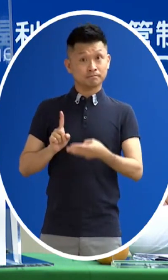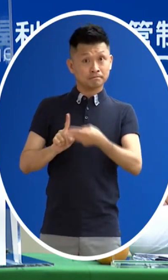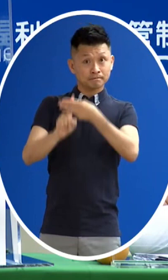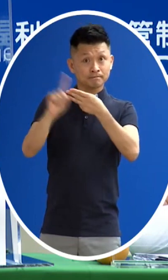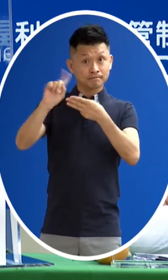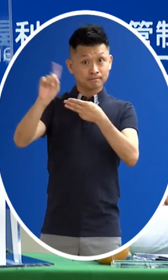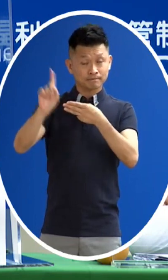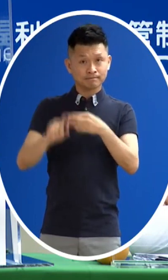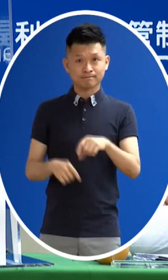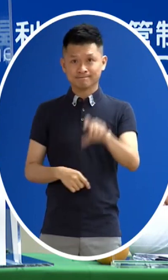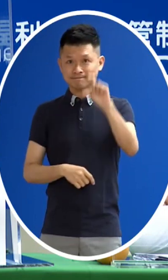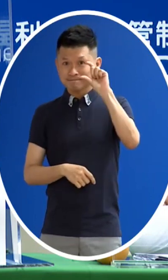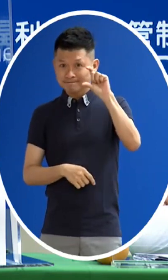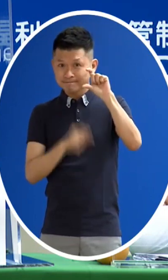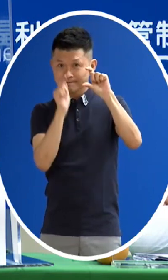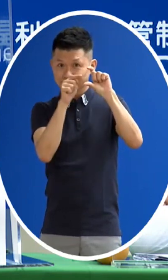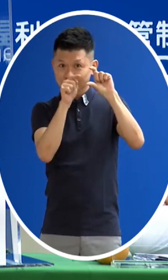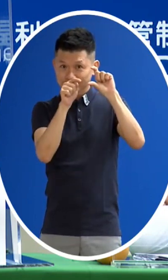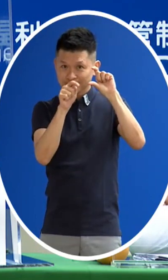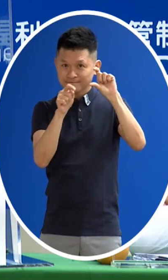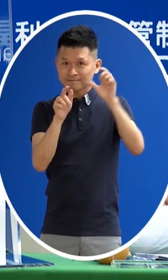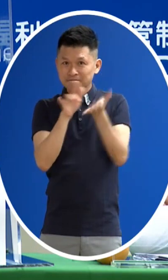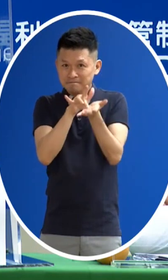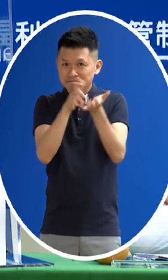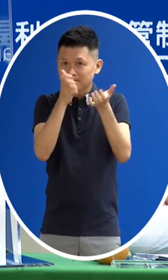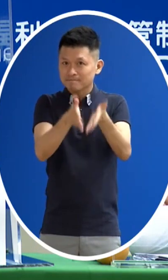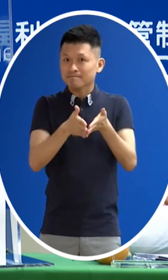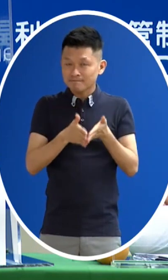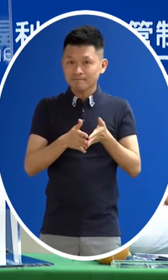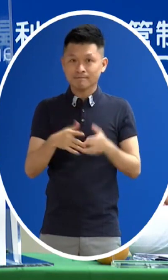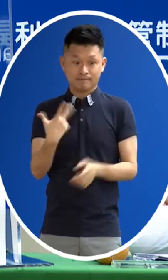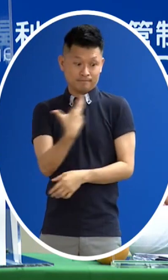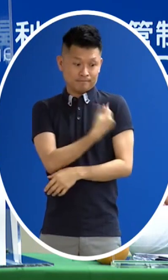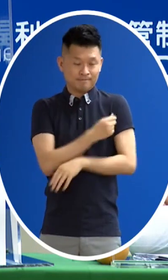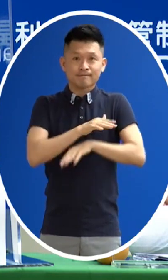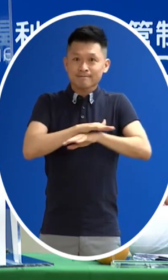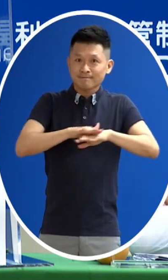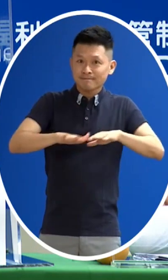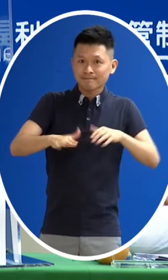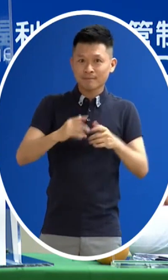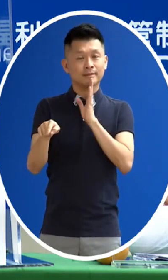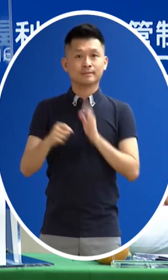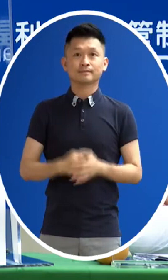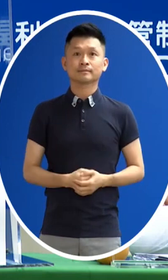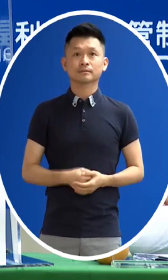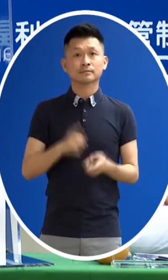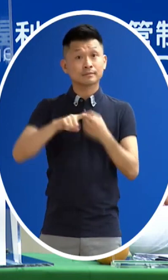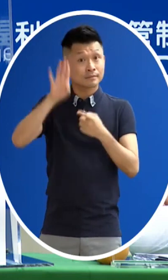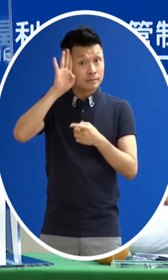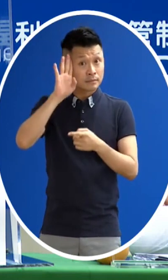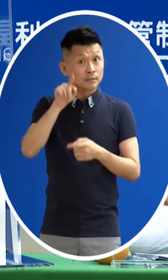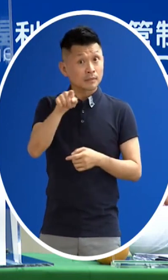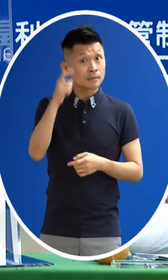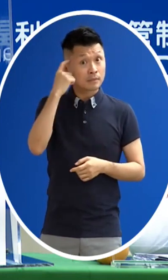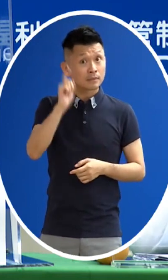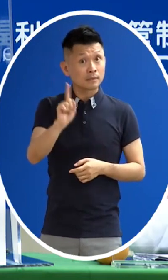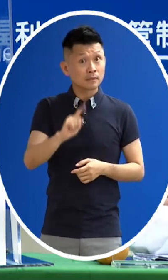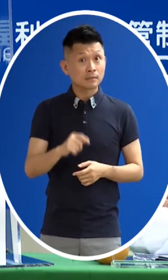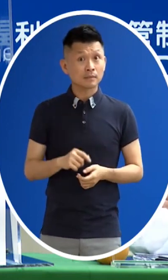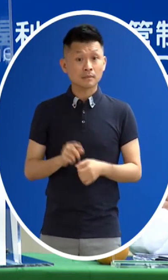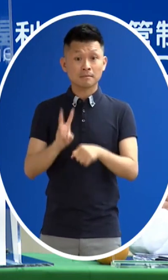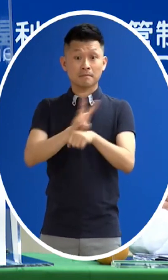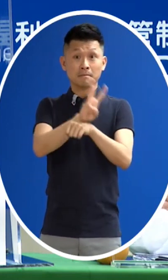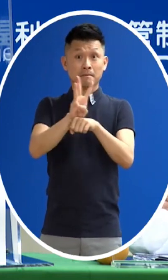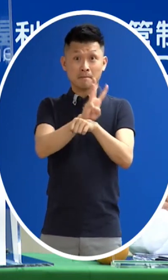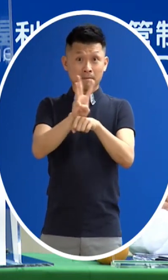這裡面這是內容物最要緊 那它的安全有效 才是我們所關心的助席指揮館 所以這就是你剛剛說的三